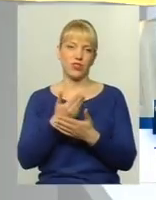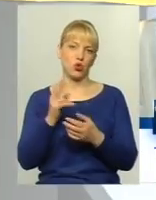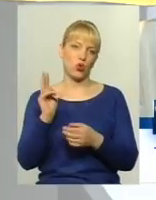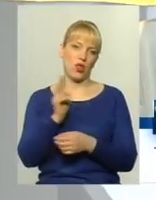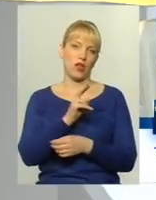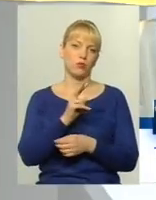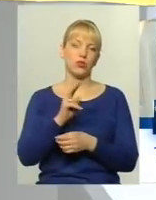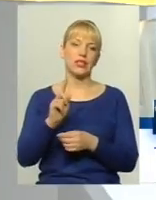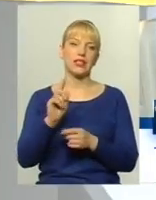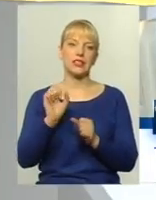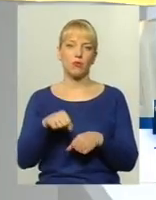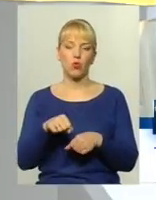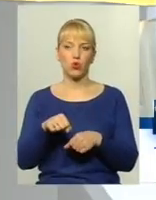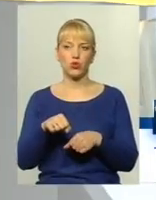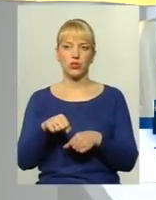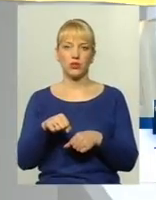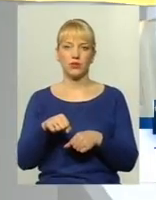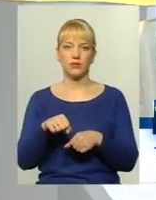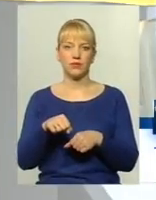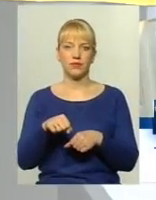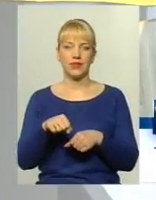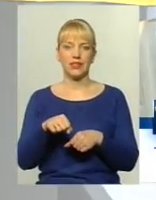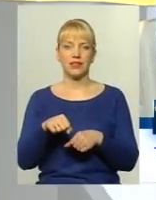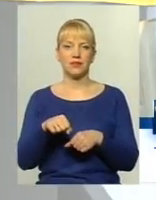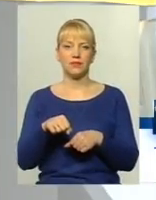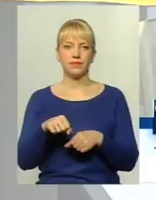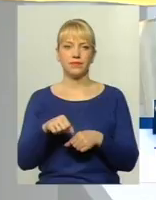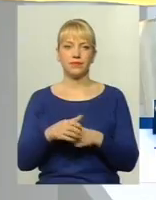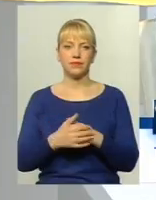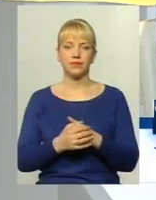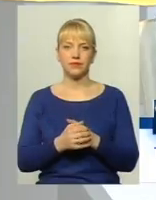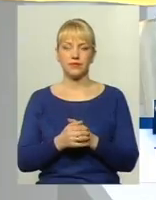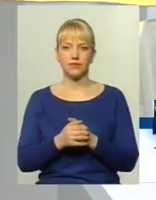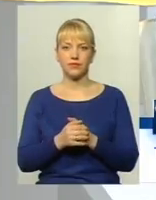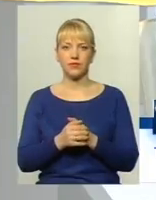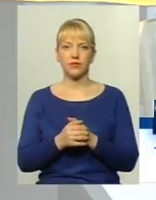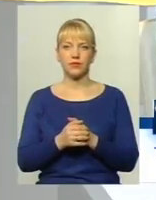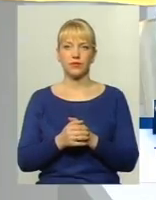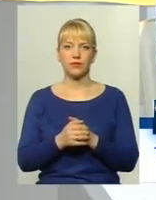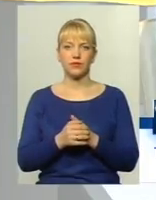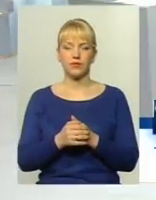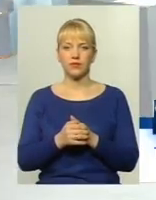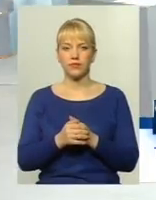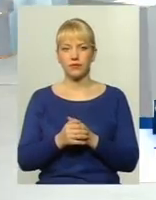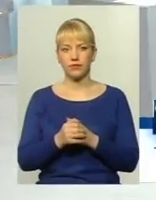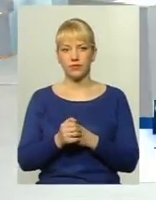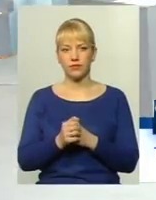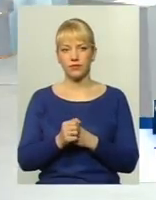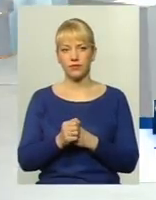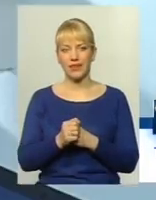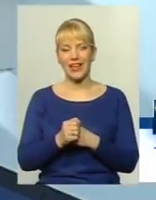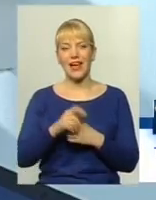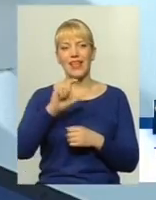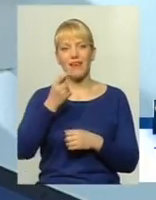які можуть знімати роги, приїжджати з одного місця на друге. Єван Іванович, а